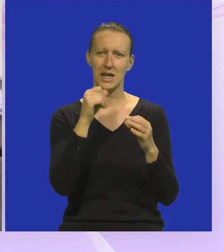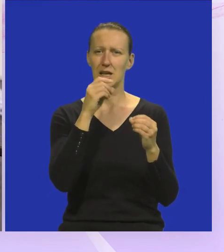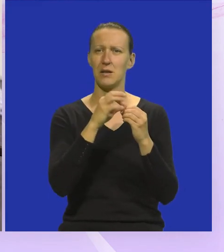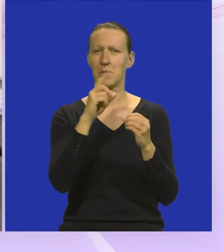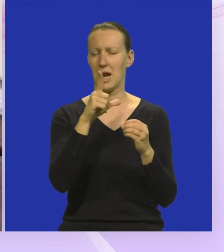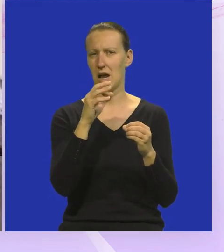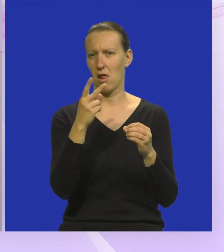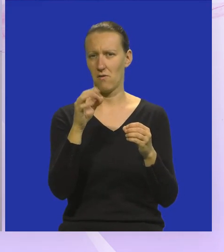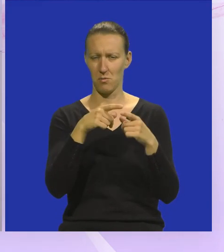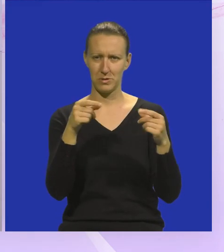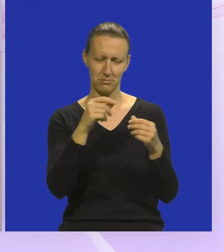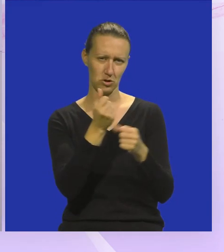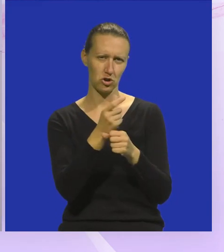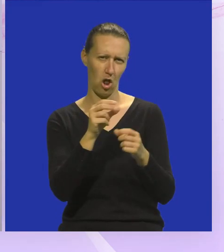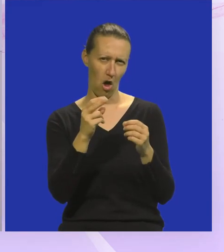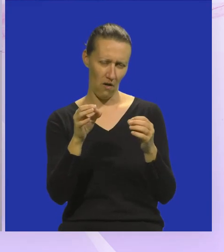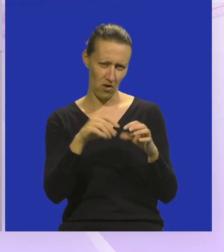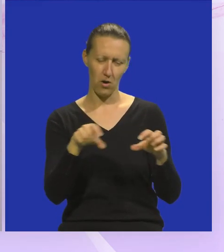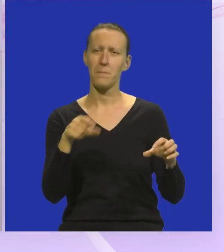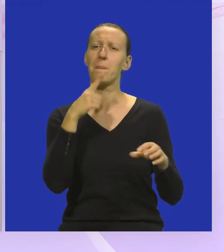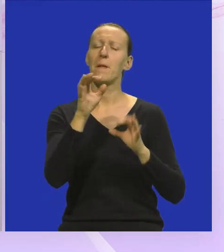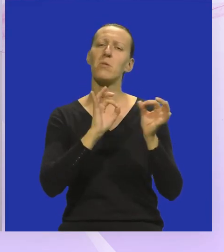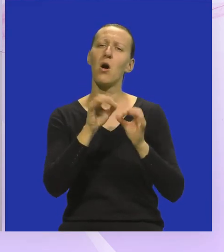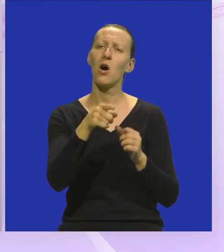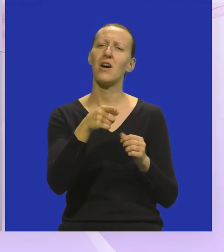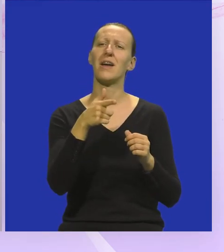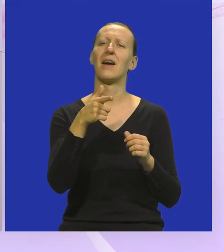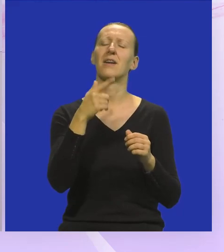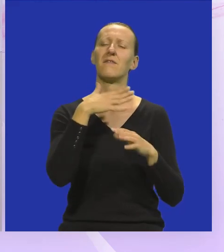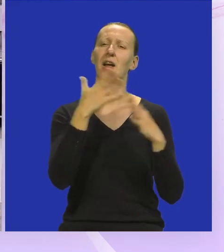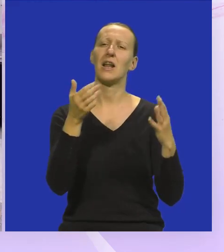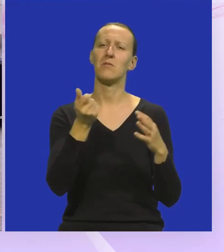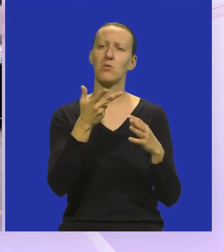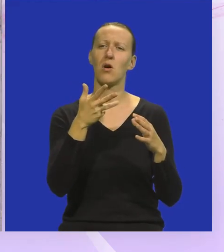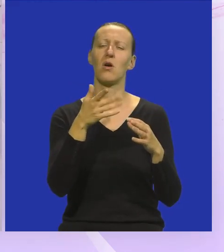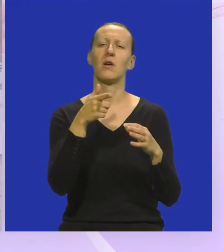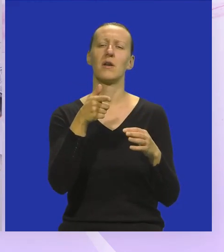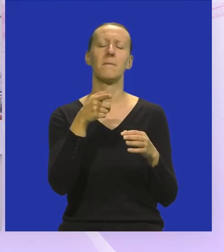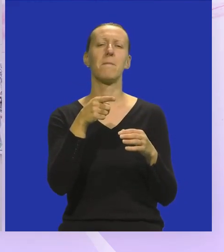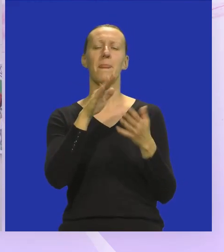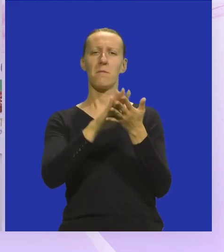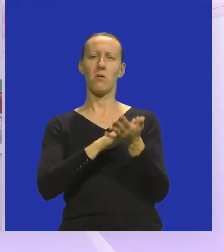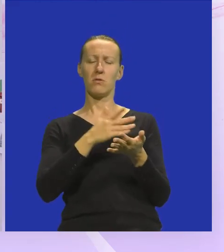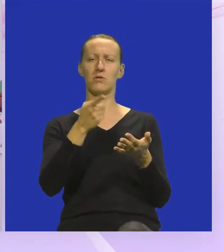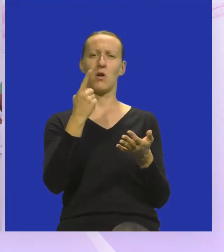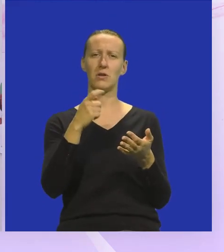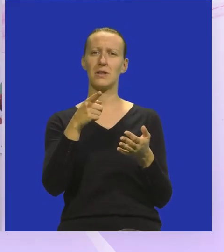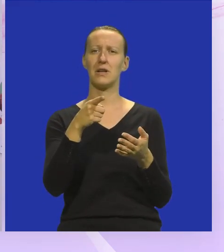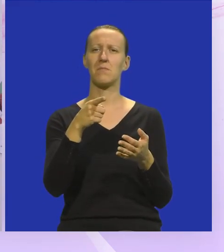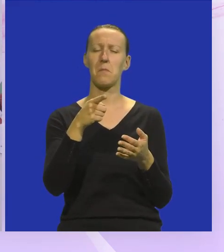slova. Zanijem mi se tako koje sve su udjelo u ovom projektu obzirom da je veliki broj ljudi uključen? Ovako. Znači krenuli smo